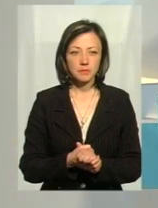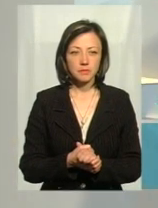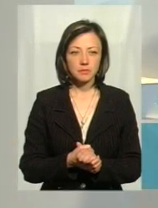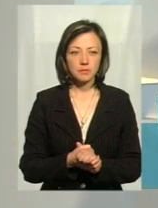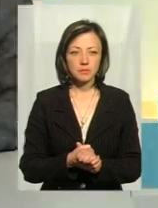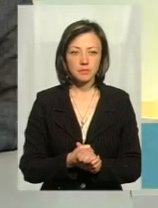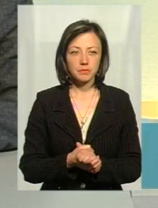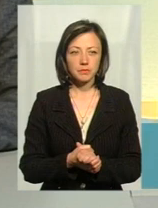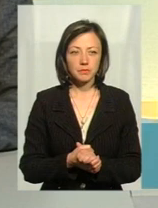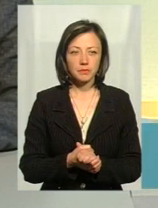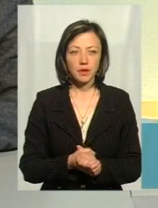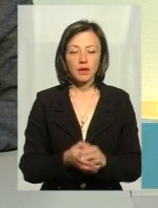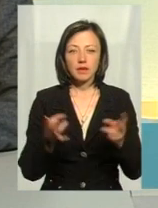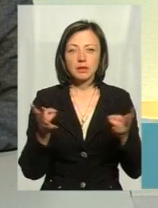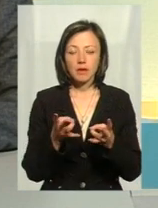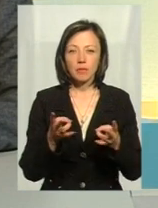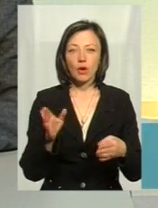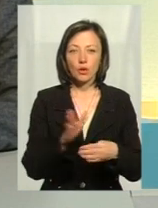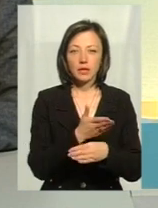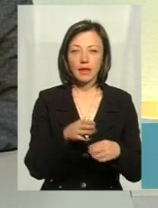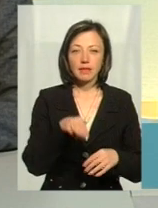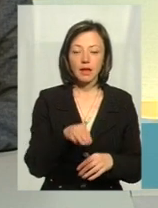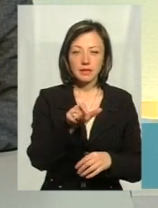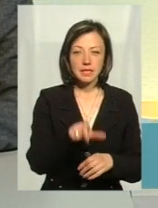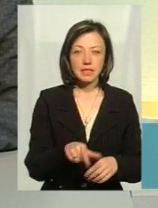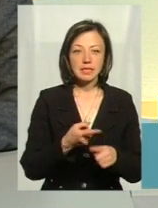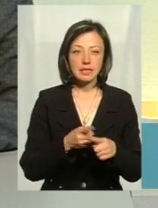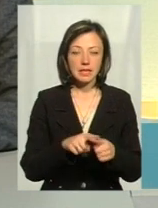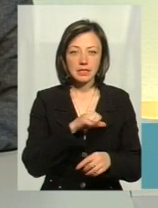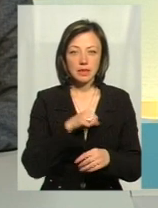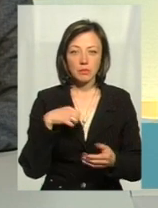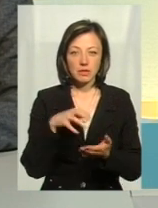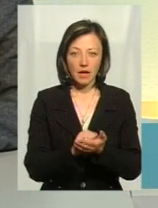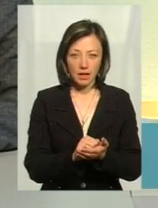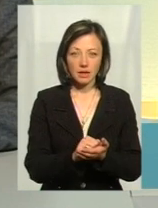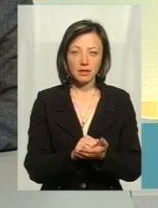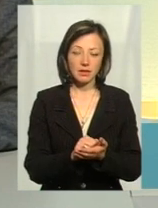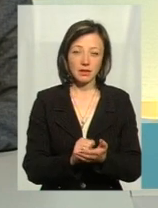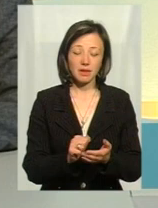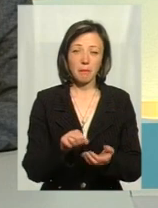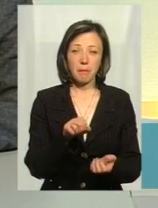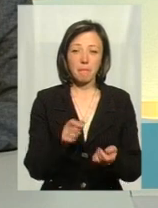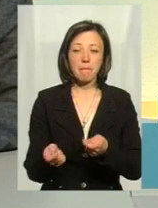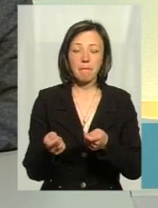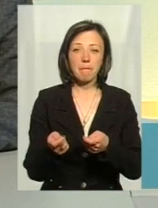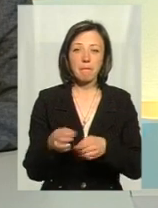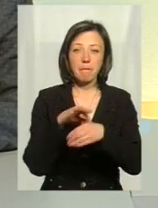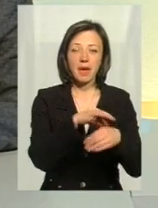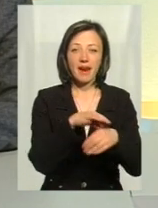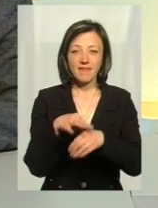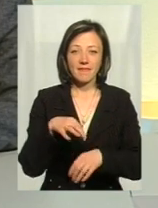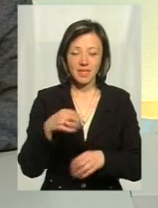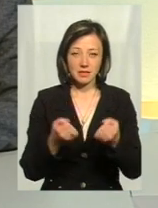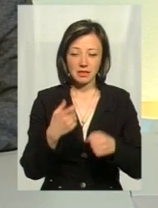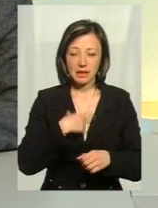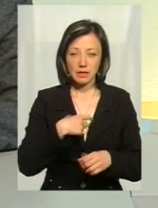які ви кажете, і юрист. мабуть, потрібно розділити. Таксіст – це самозанятий перевізник, як правило, в нашому місті, який сам